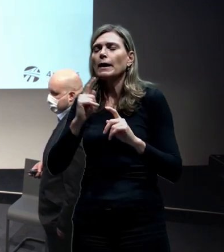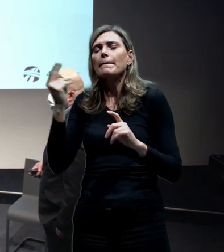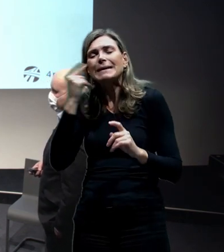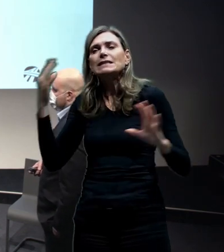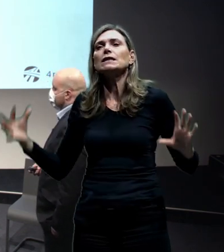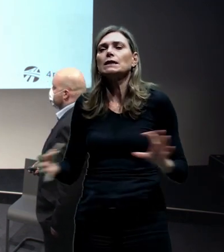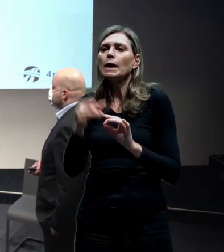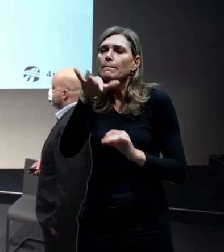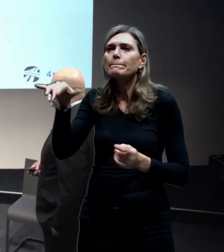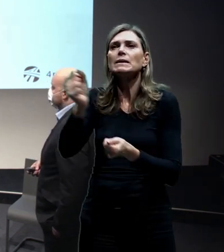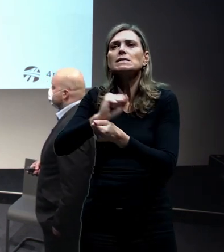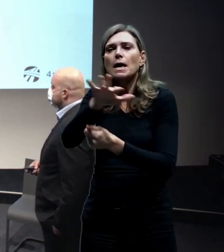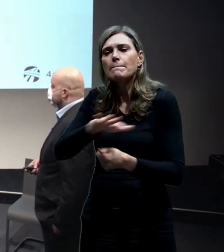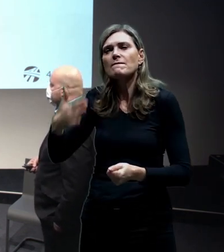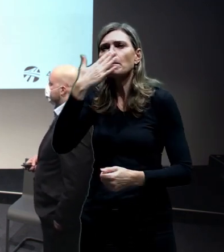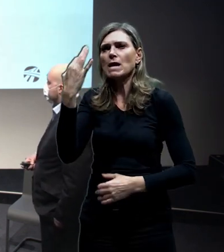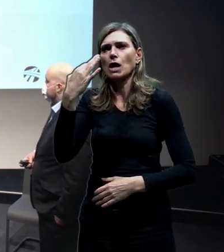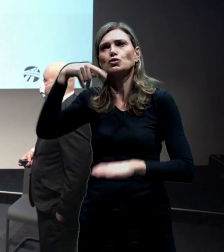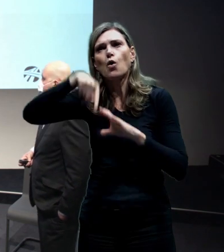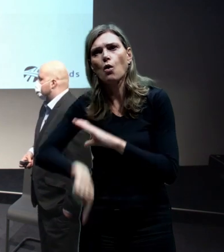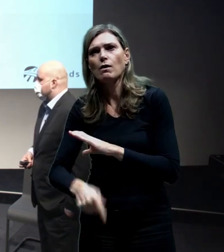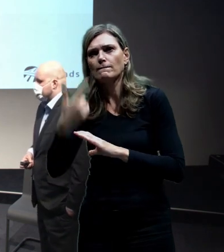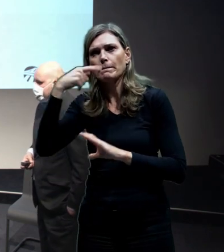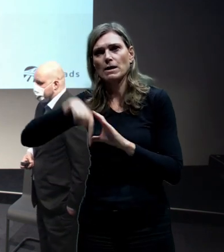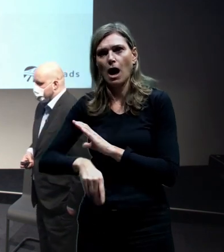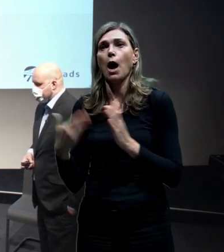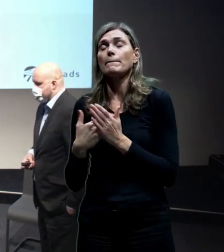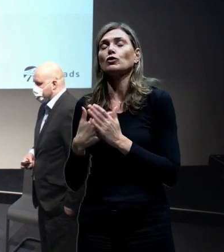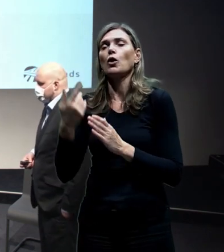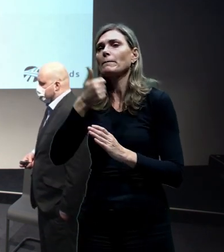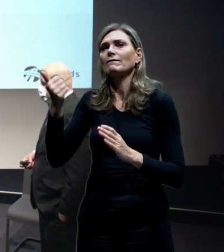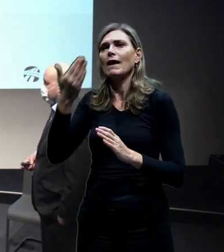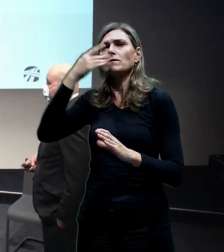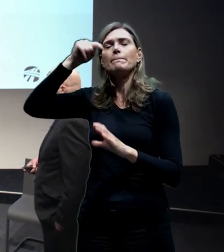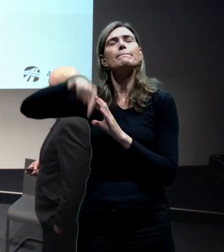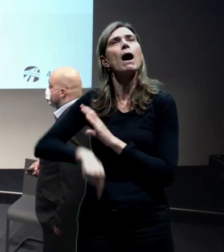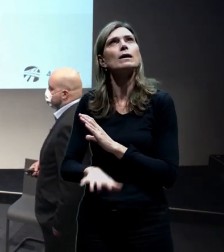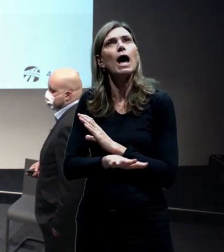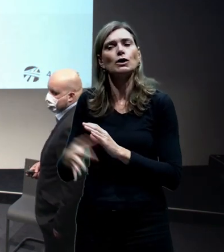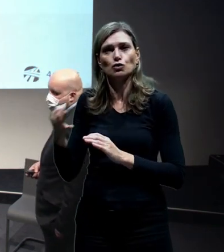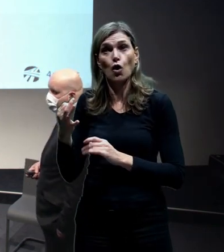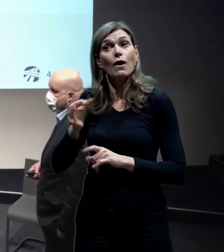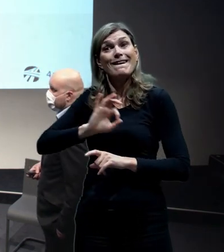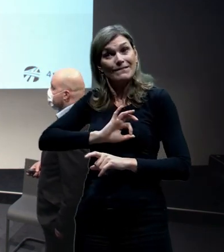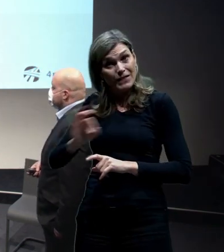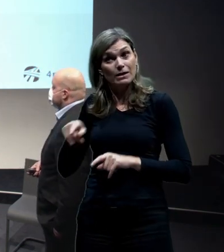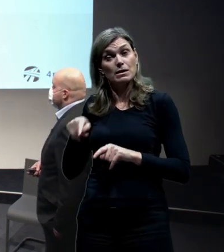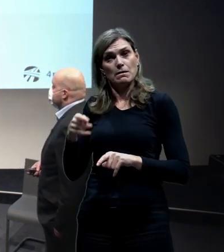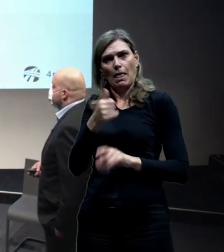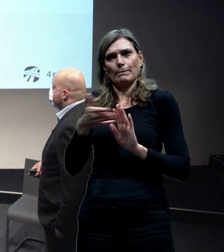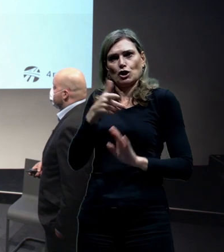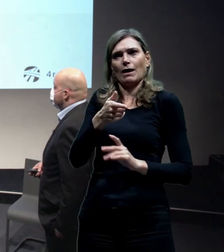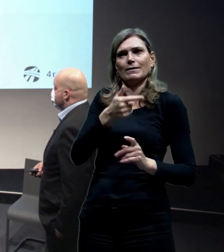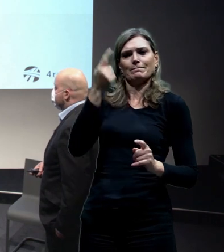To znamená, v první řadě se vždycky muselo vymodelovat podzemí, tak, aby jsme věděli, že ta varianta je vůbec postavitelná za